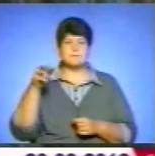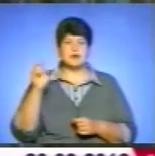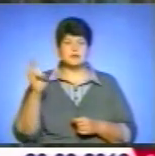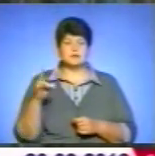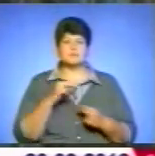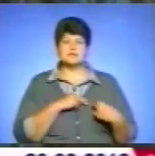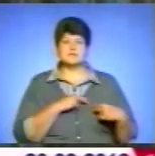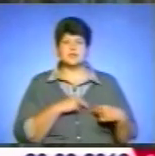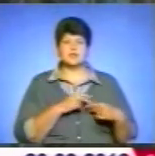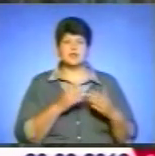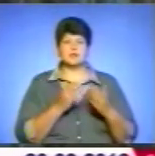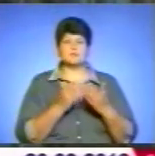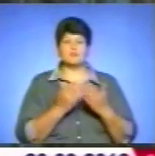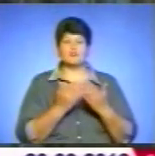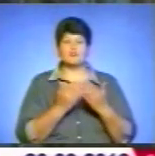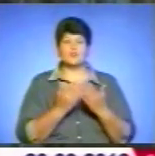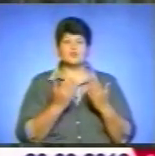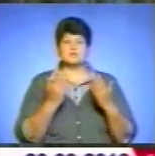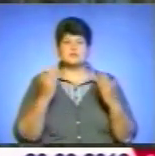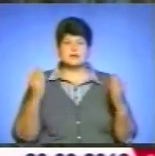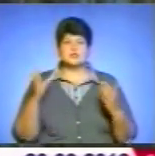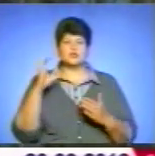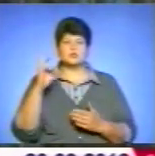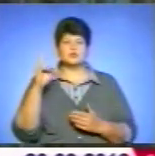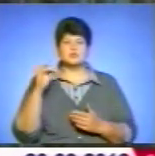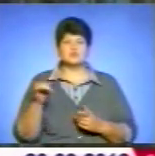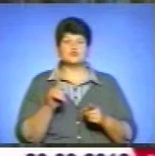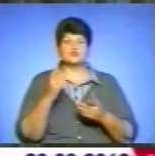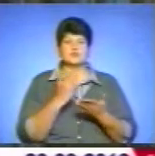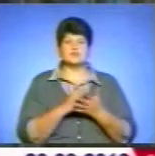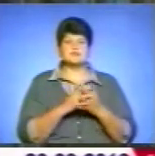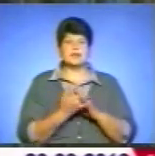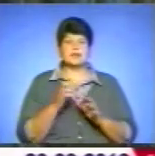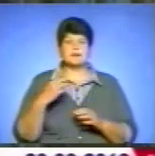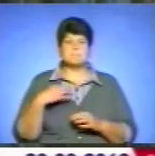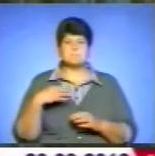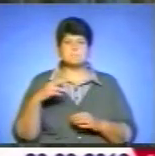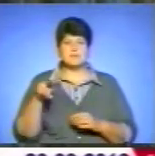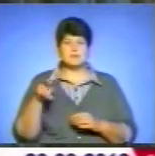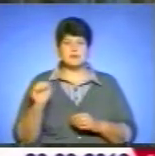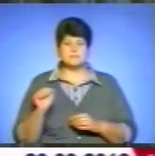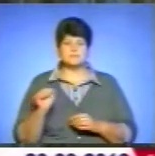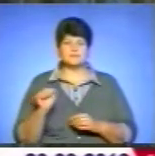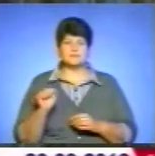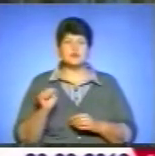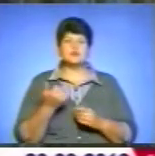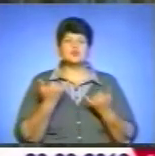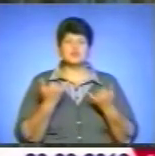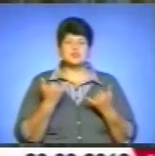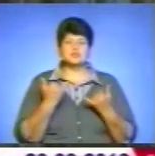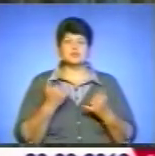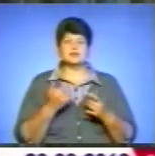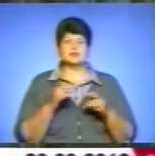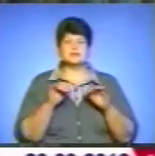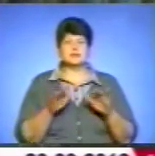музею Соломії Крушельницької, що у Білі. Сьогоднішній захід відбувається з благословення самої